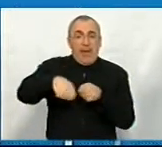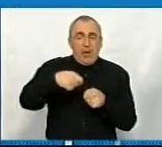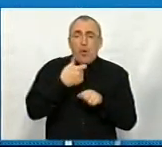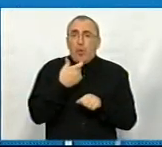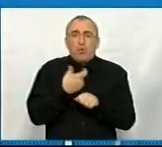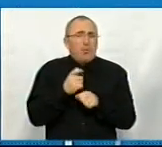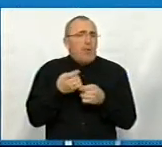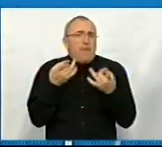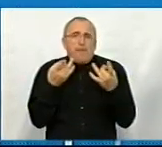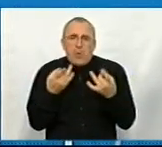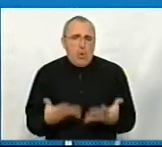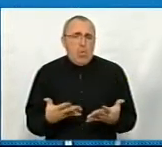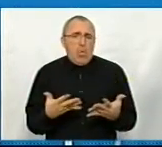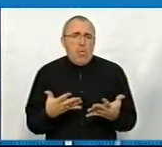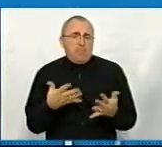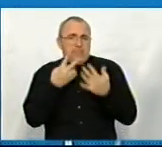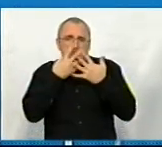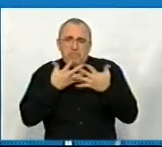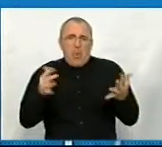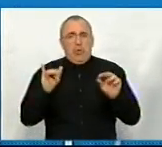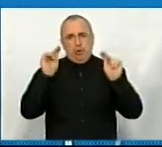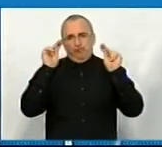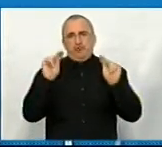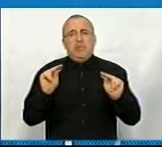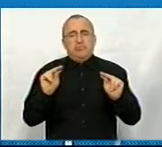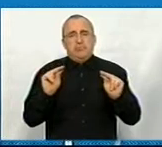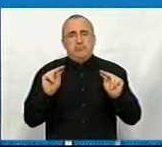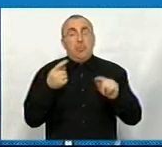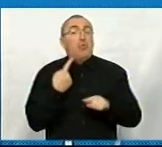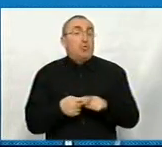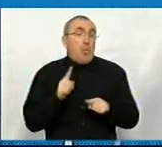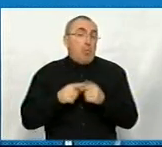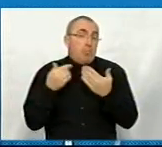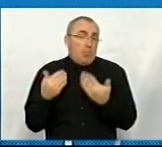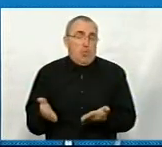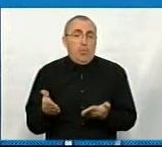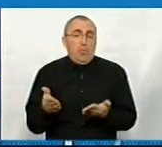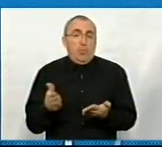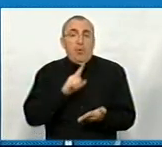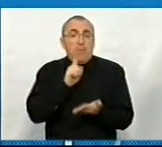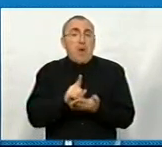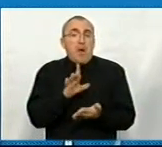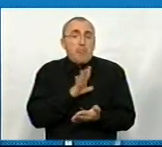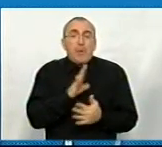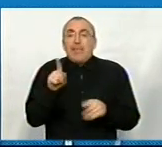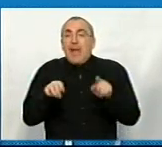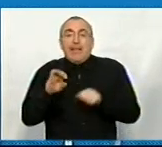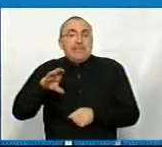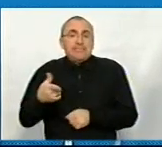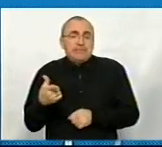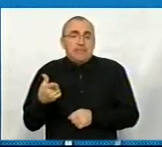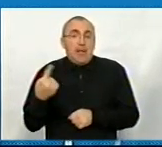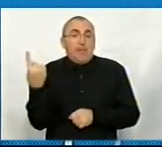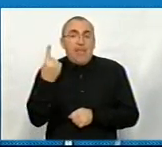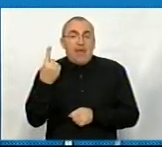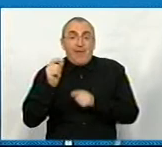досить просто, досить прозоро і чесно. Тому і має бути якийсь, скажімо так,